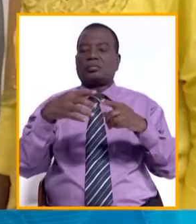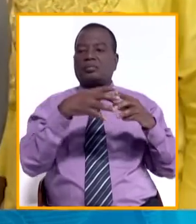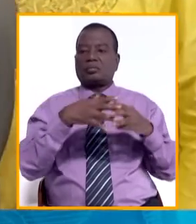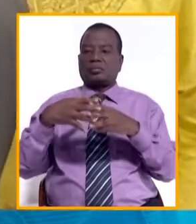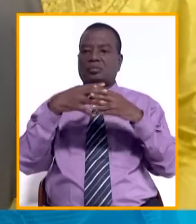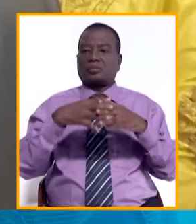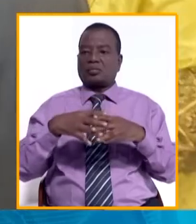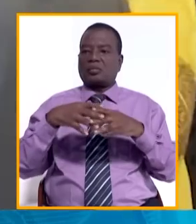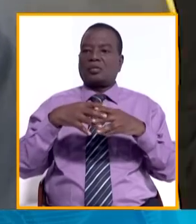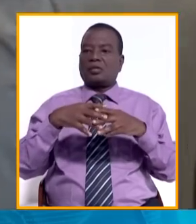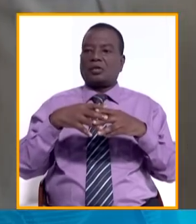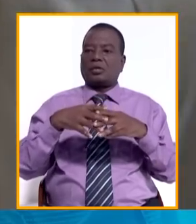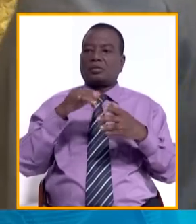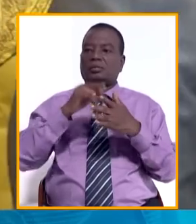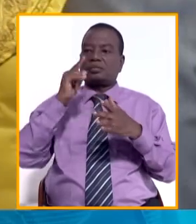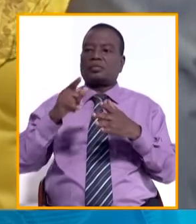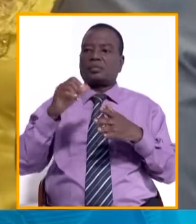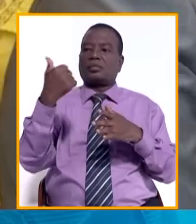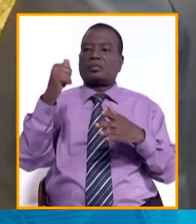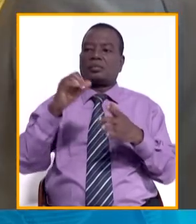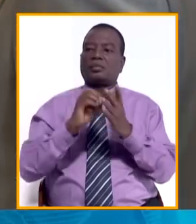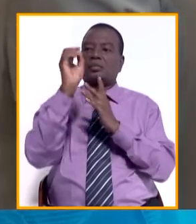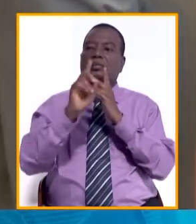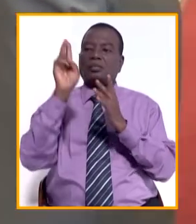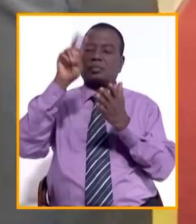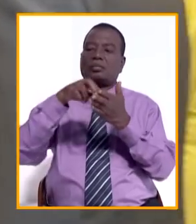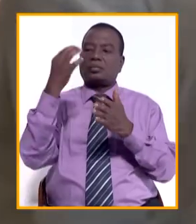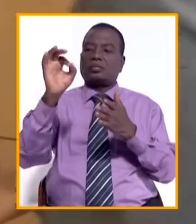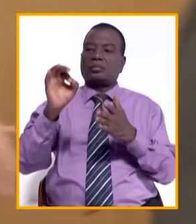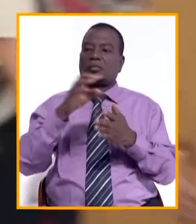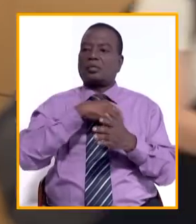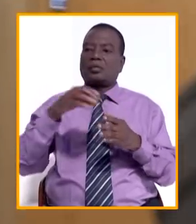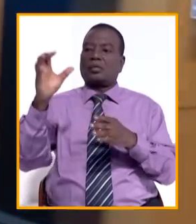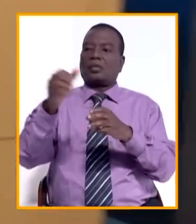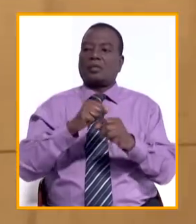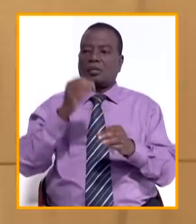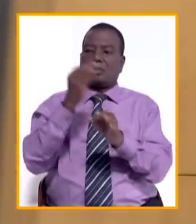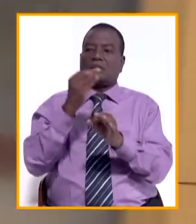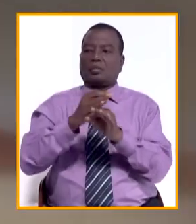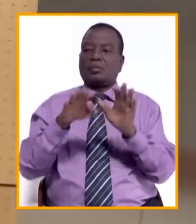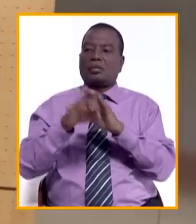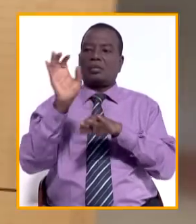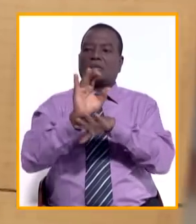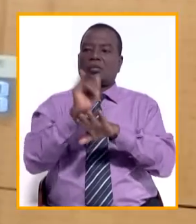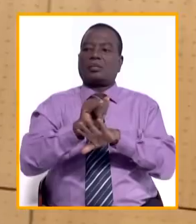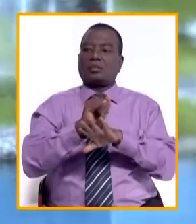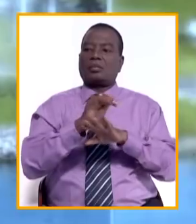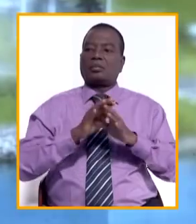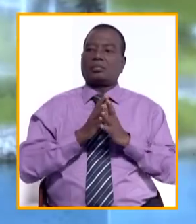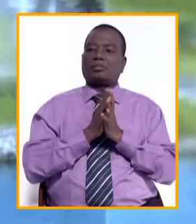d'État à Washington. C'est le 10 octobre 2019 qu'il avait pris officiellement fonction en Côte d'Ivoire.